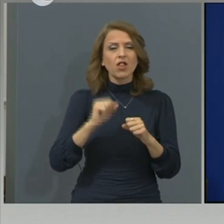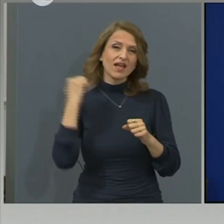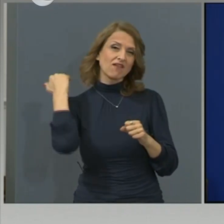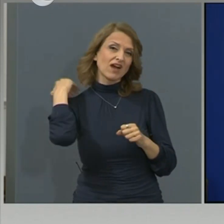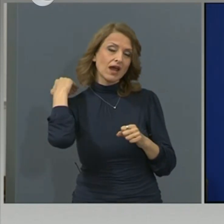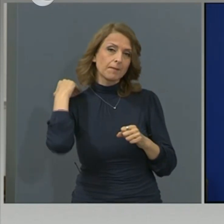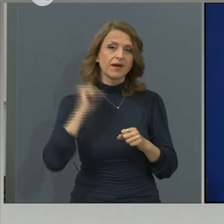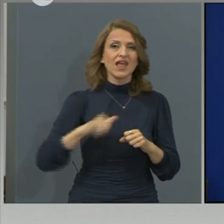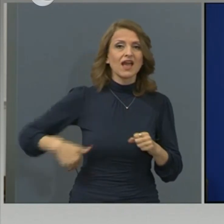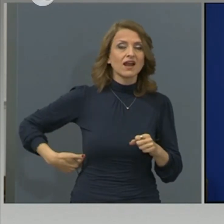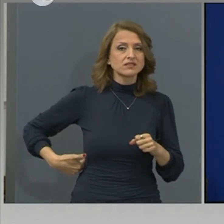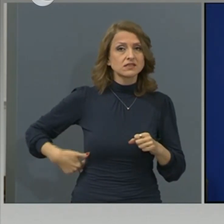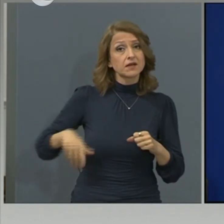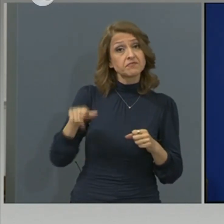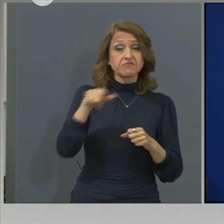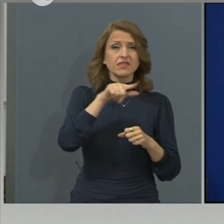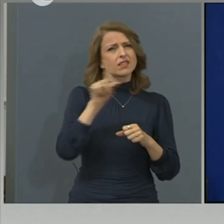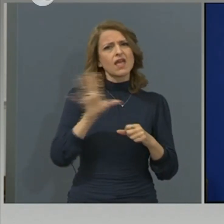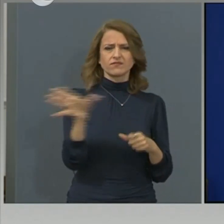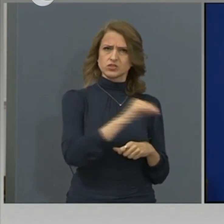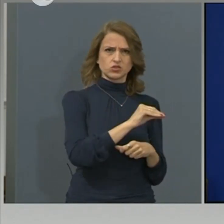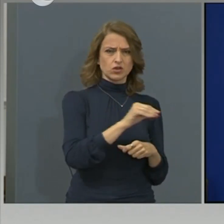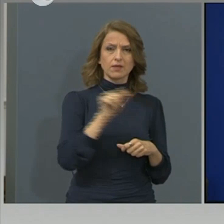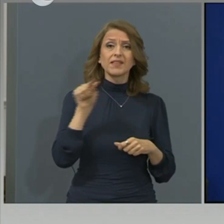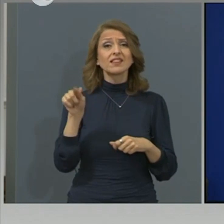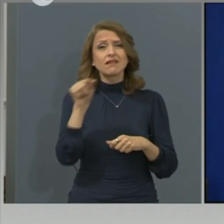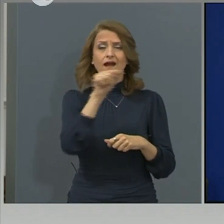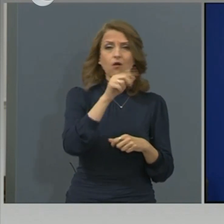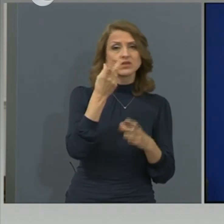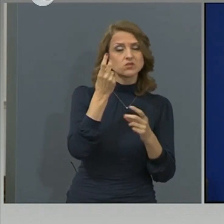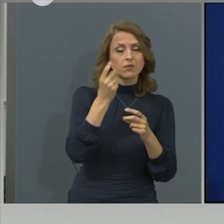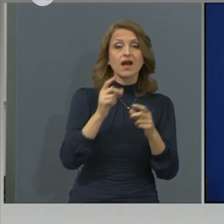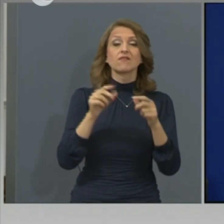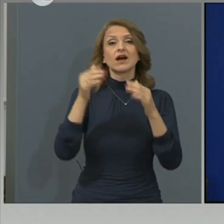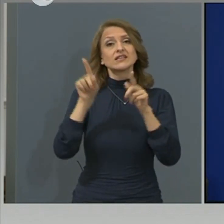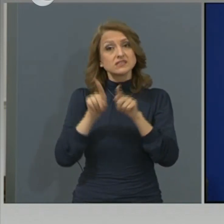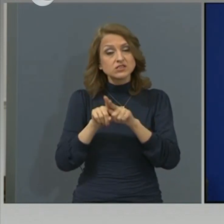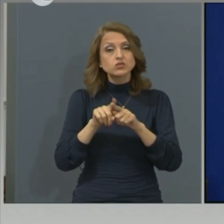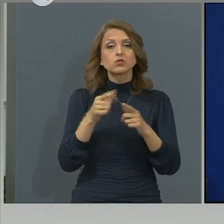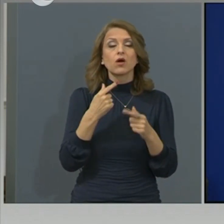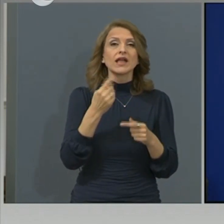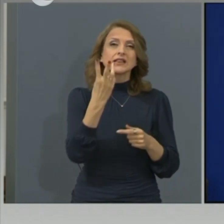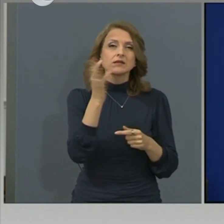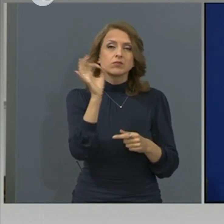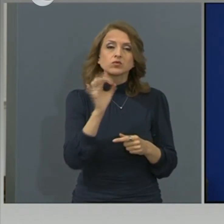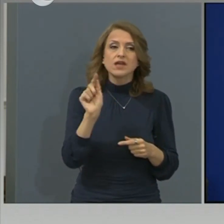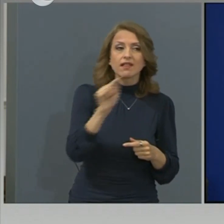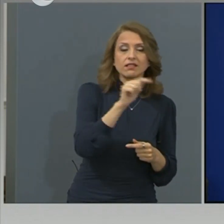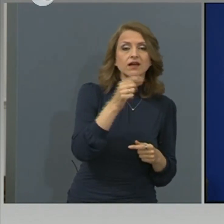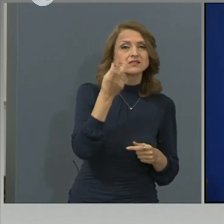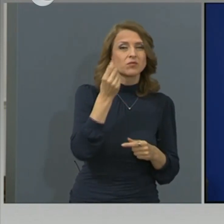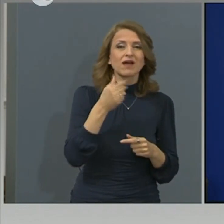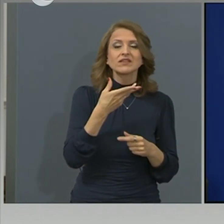кръста, при 5% от болните, не при всичките. Загуба на мирес и вкус установяваме при 3% от нашите болни,